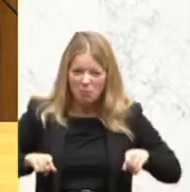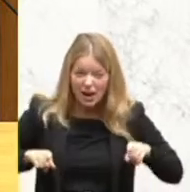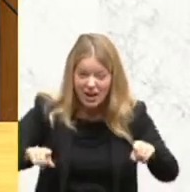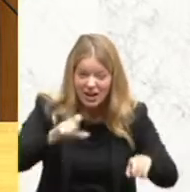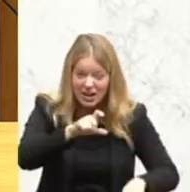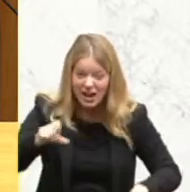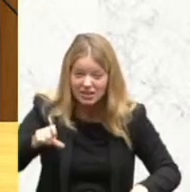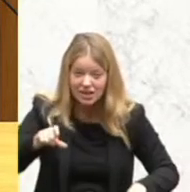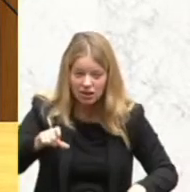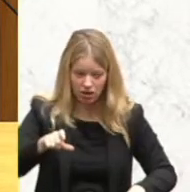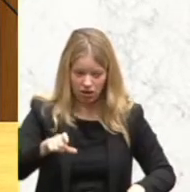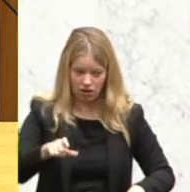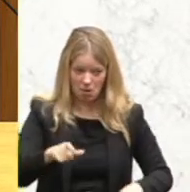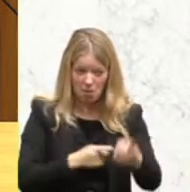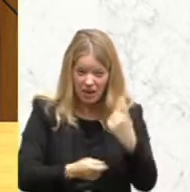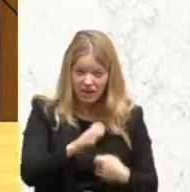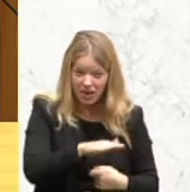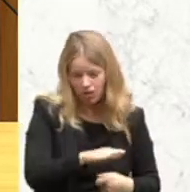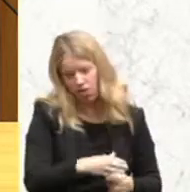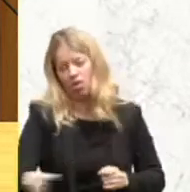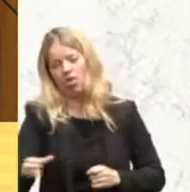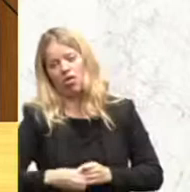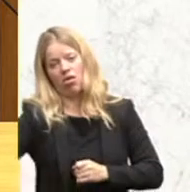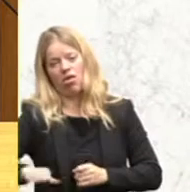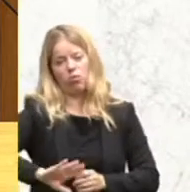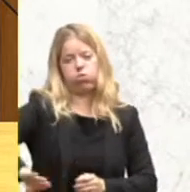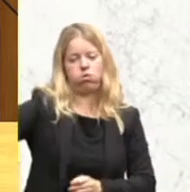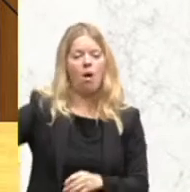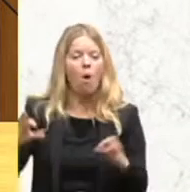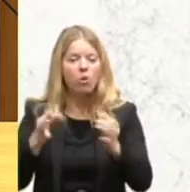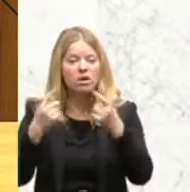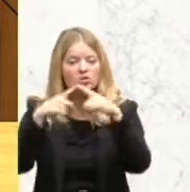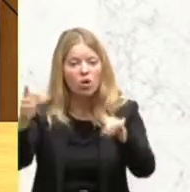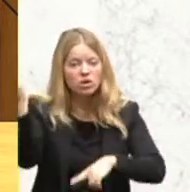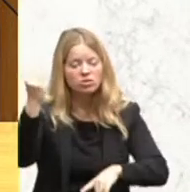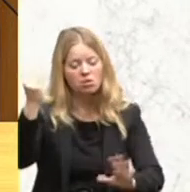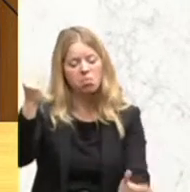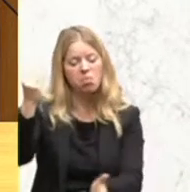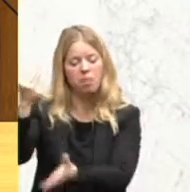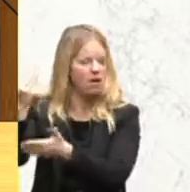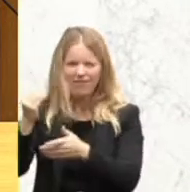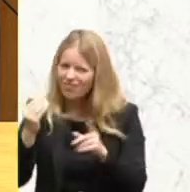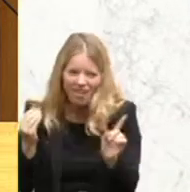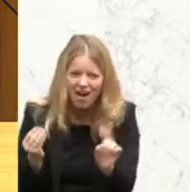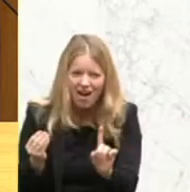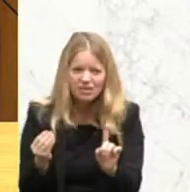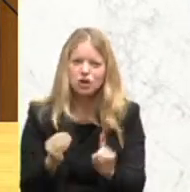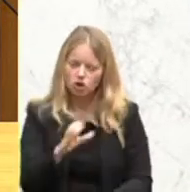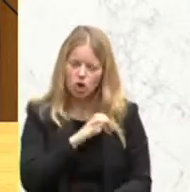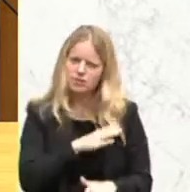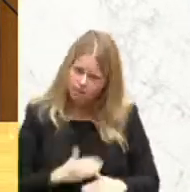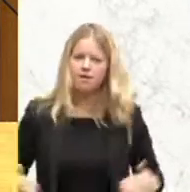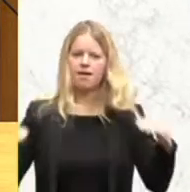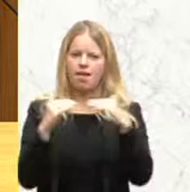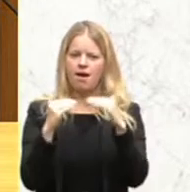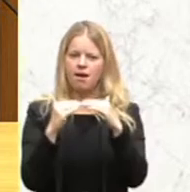werden. Lassen wir nicht zu, dass Migrantenkinder in Sonderschulen abgeschoben werden. Sorgen wir für Chancengleichheit